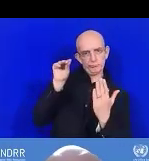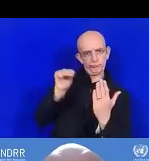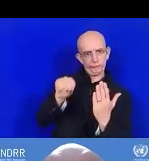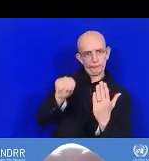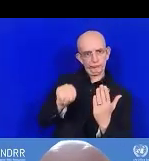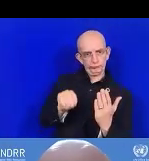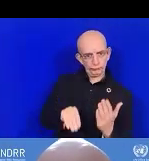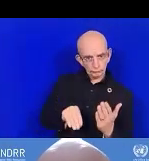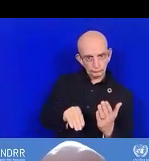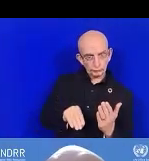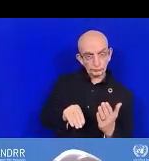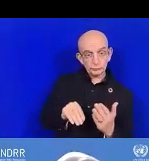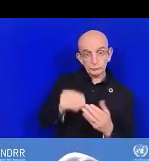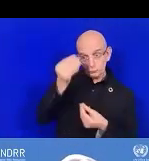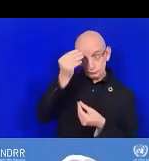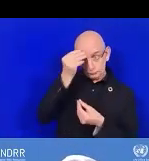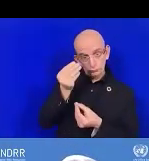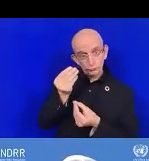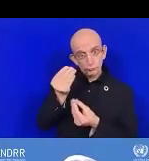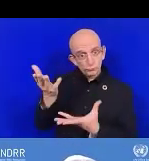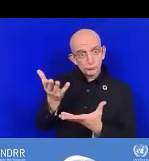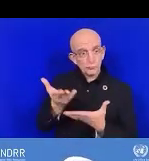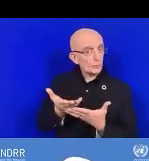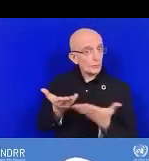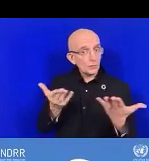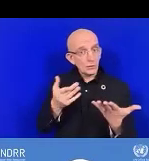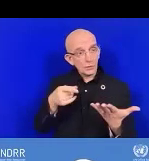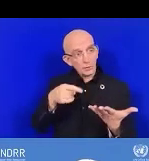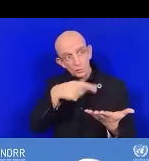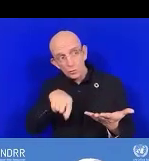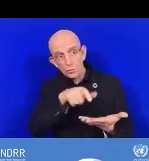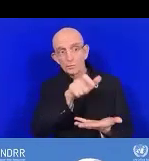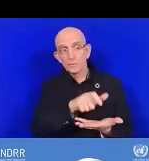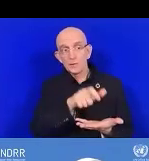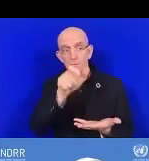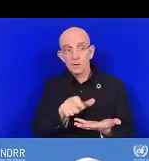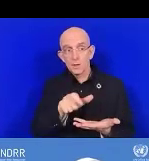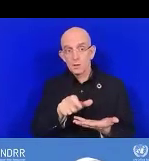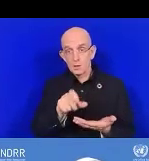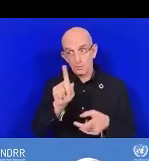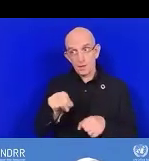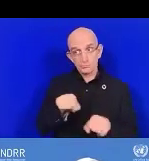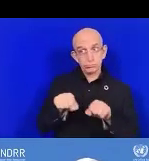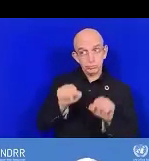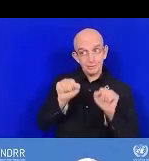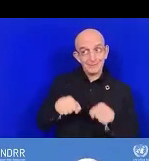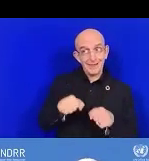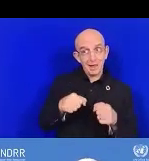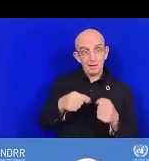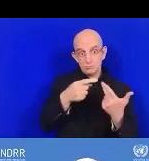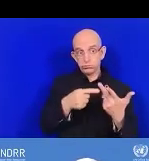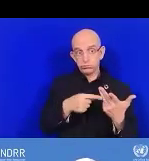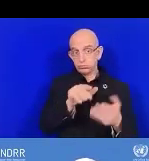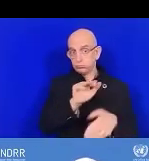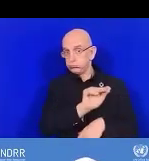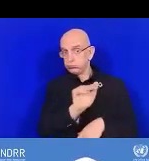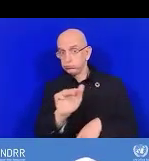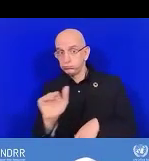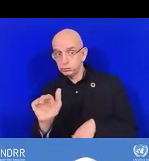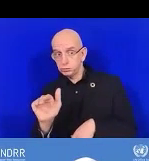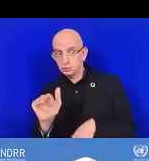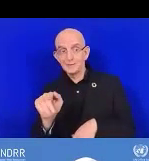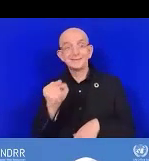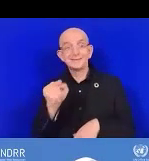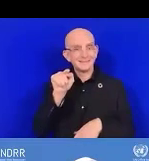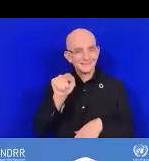les acteurs potentiels ou les institutions potentielles qui vont aider dans la mise en œuvre. Ça montre aussi